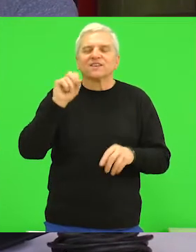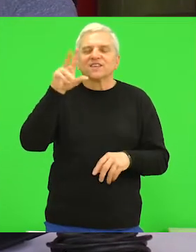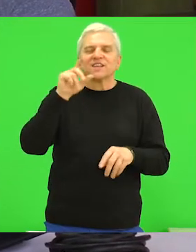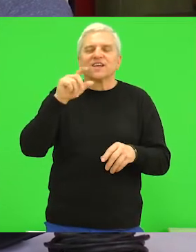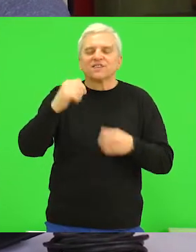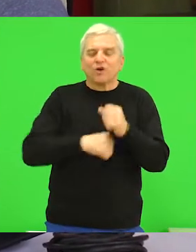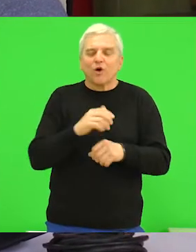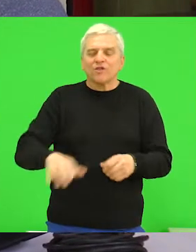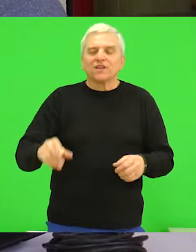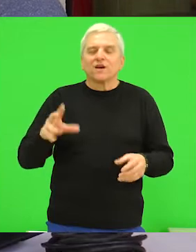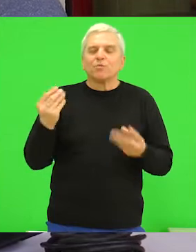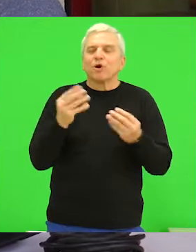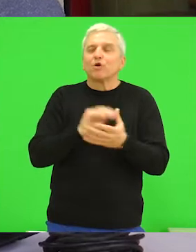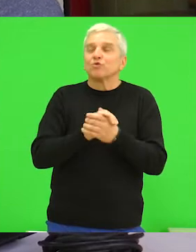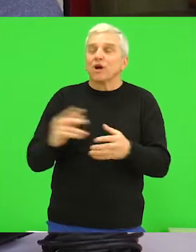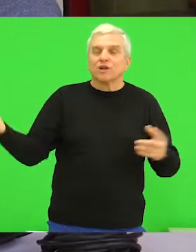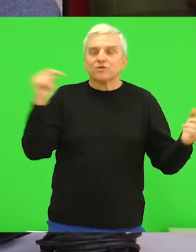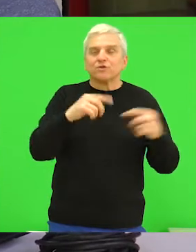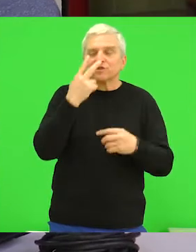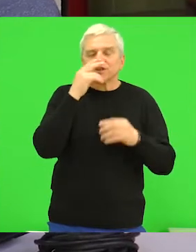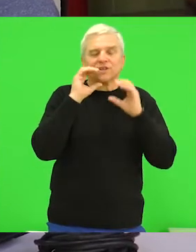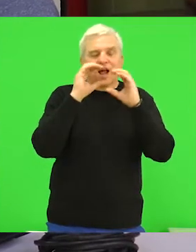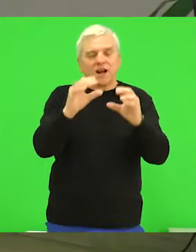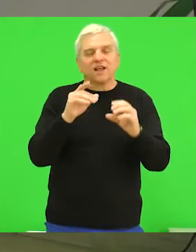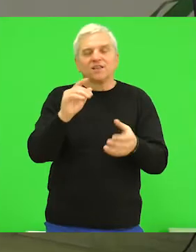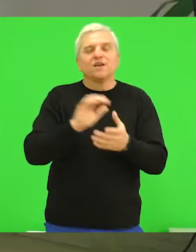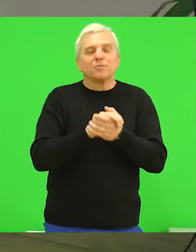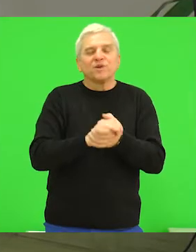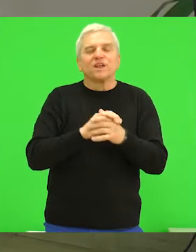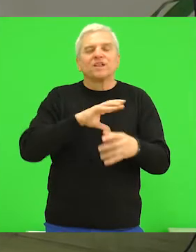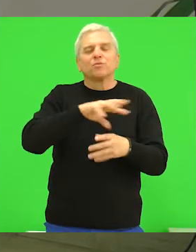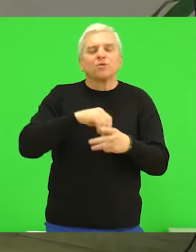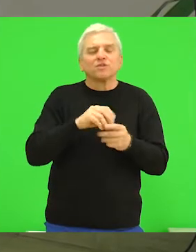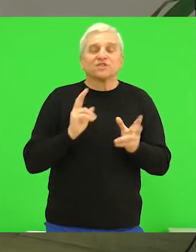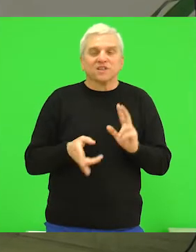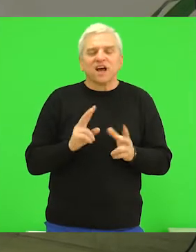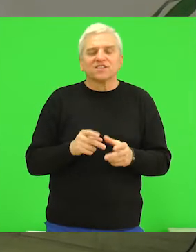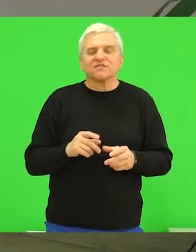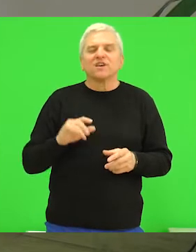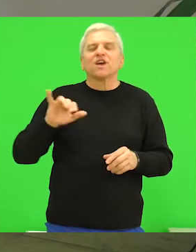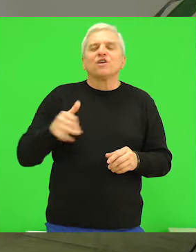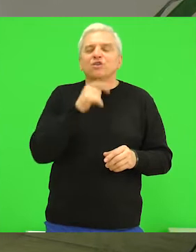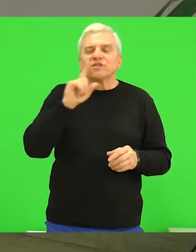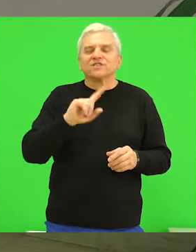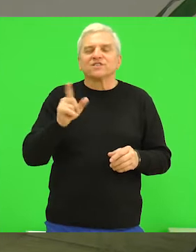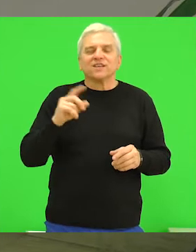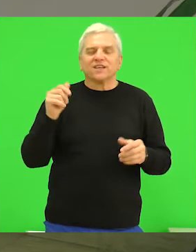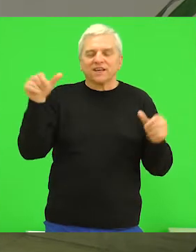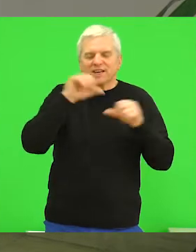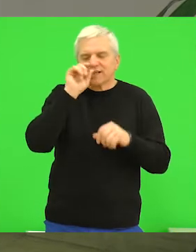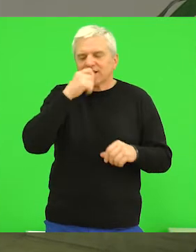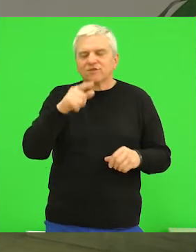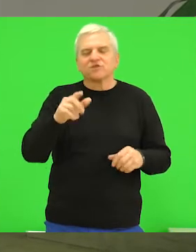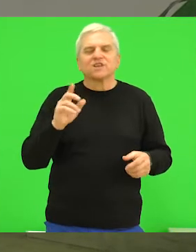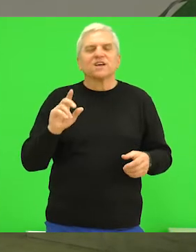-godišnjaka prevuklo je mnogi njegove drugare i drugarice iz škole, prijatelje, rodbinu, ali i nastavnike. Jovanović nije krijeo da će mu